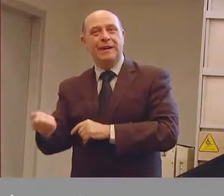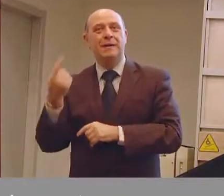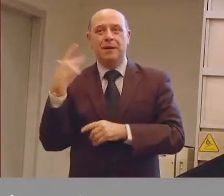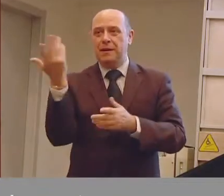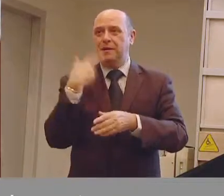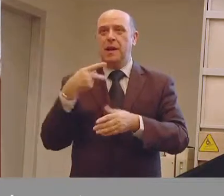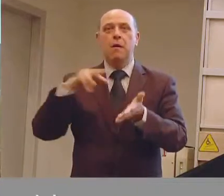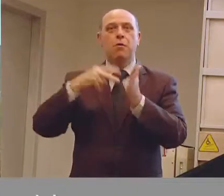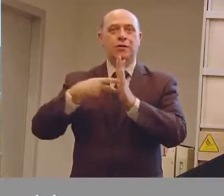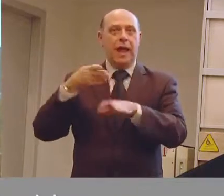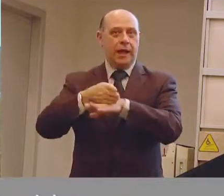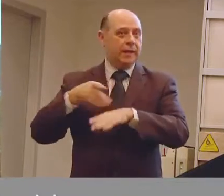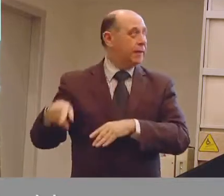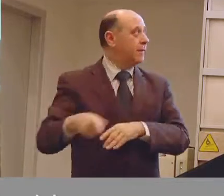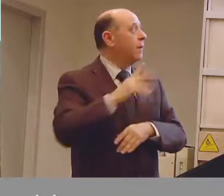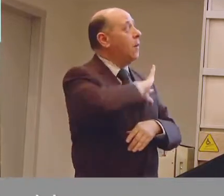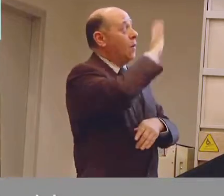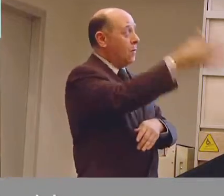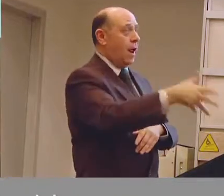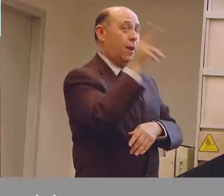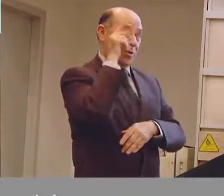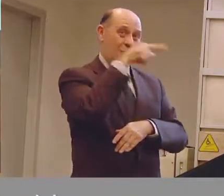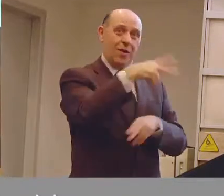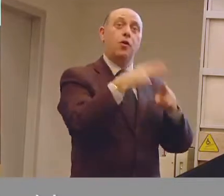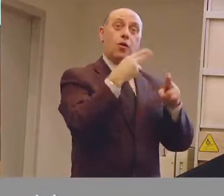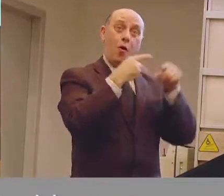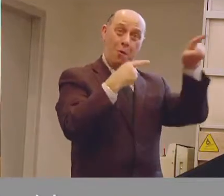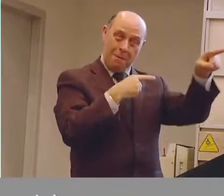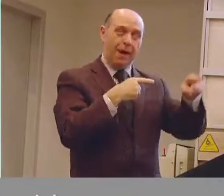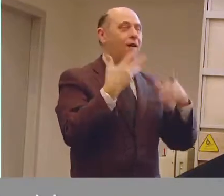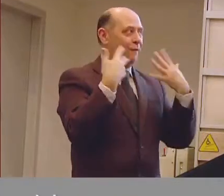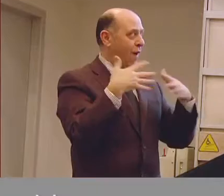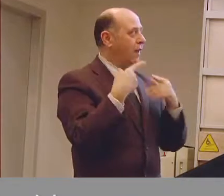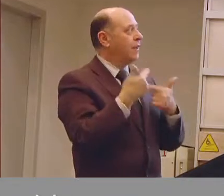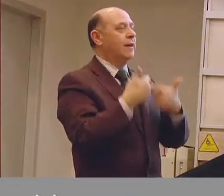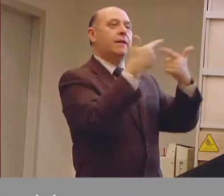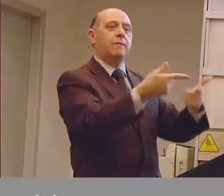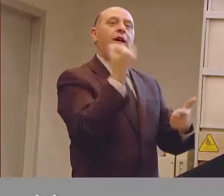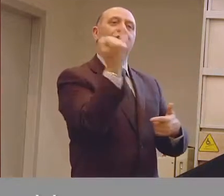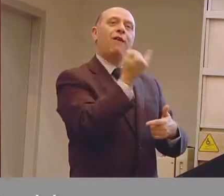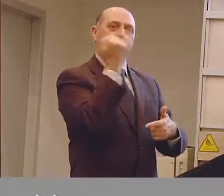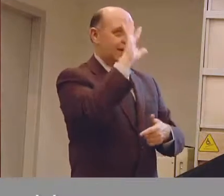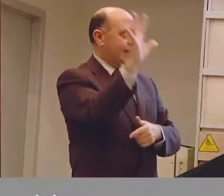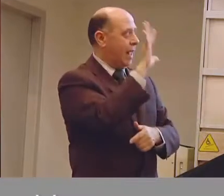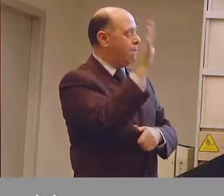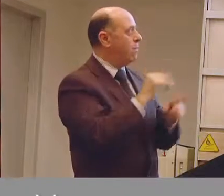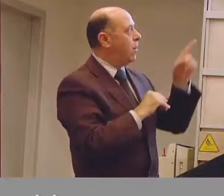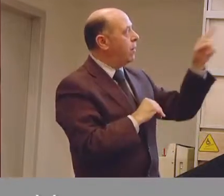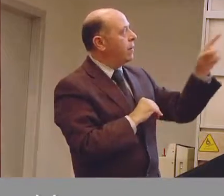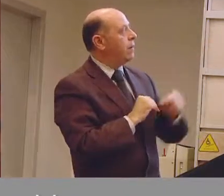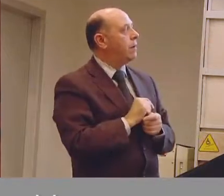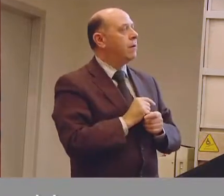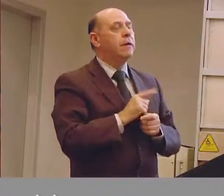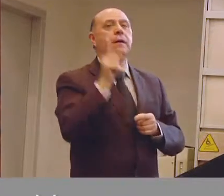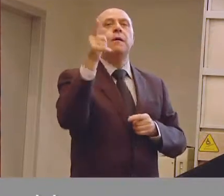intervento che abbiamo fatto per una signora fra l'altro di Roma è quella di una facilitazione, per esempio la persona desiderava,